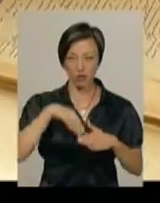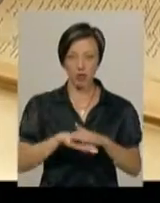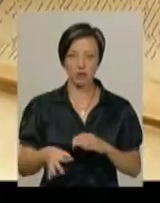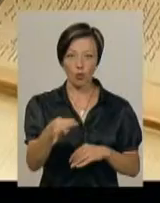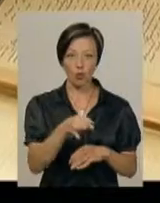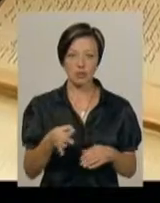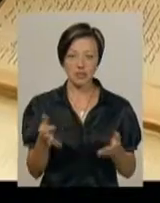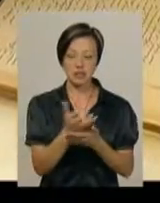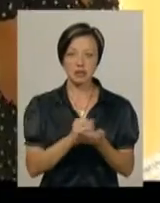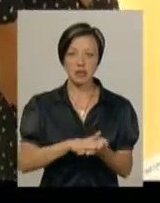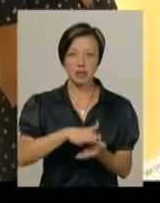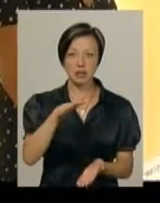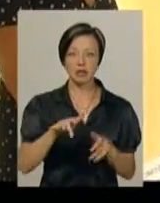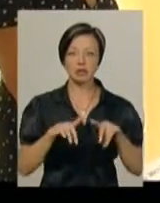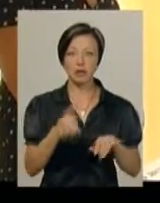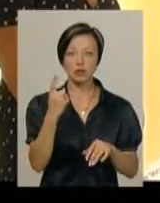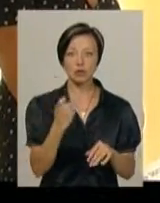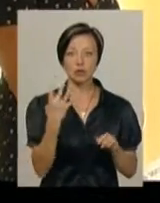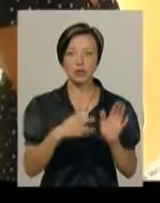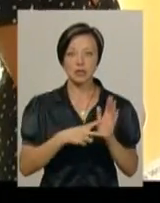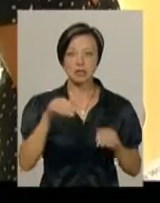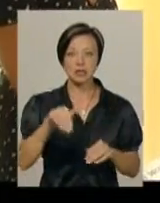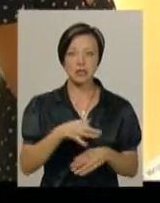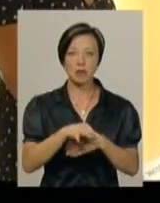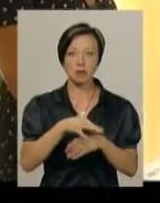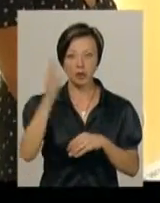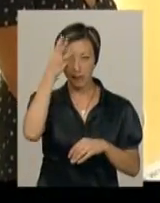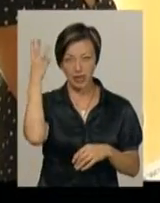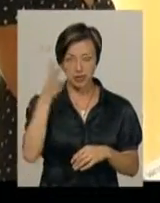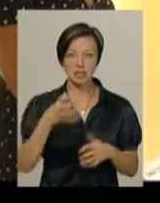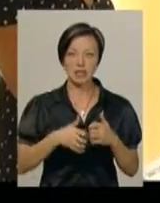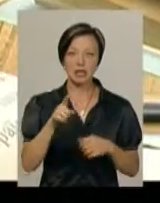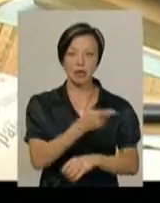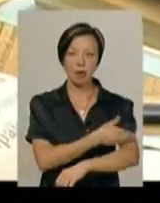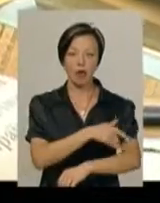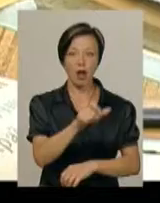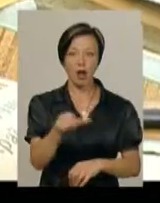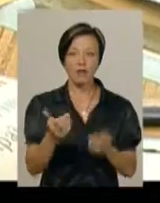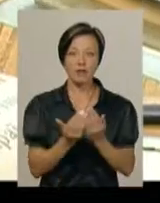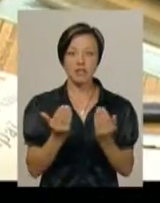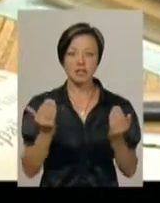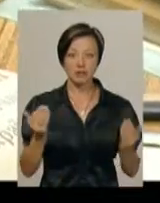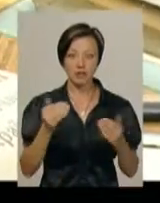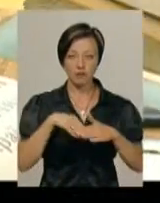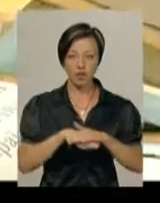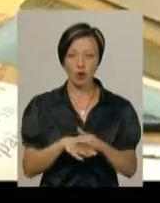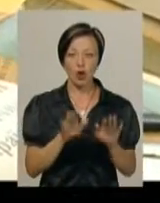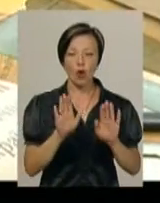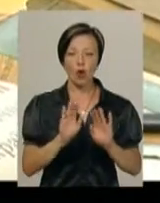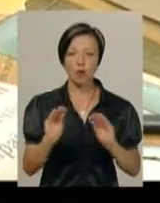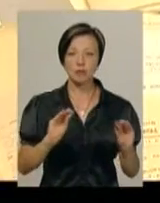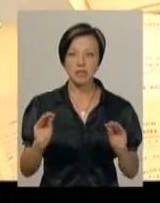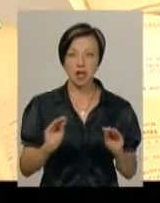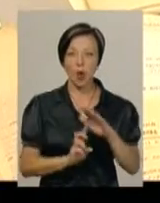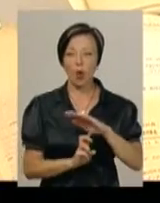області зібрані справи 147 тисяч репресованих на Хмельниччині. Серед них і поляки. Виставку із фондів архіву розмістили у костелі,